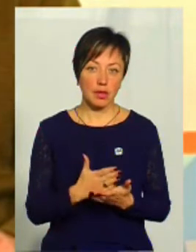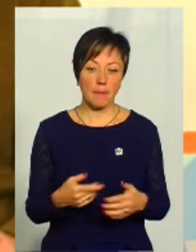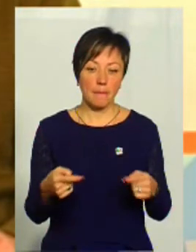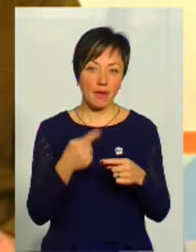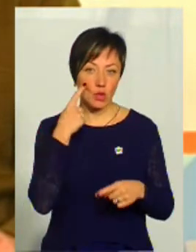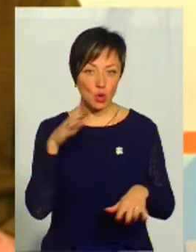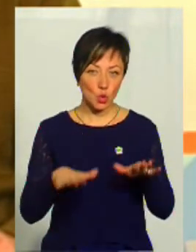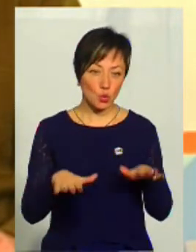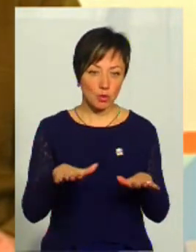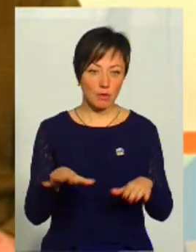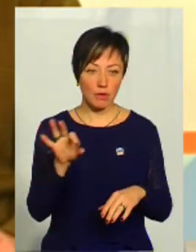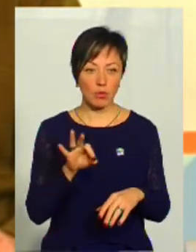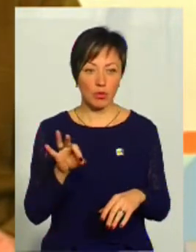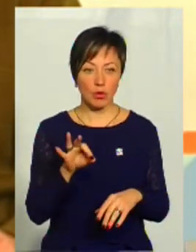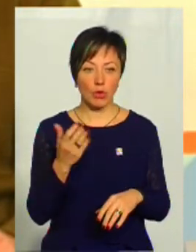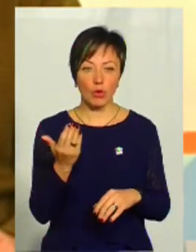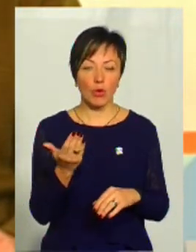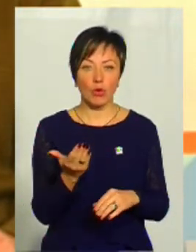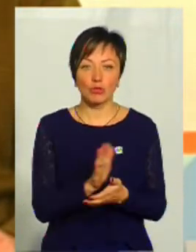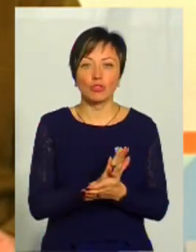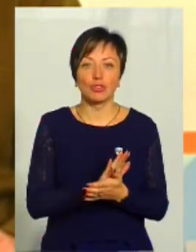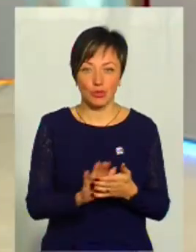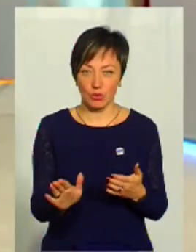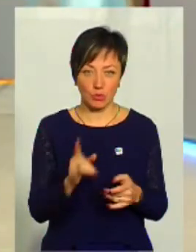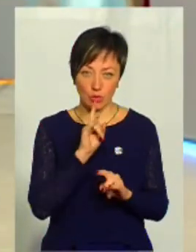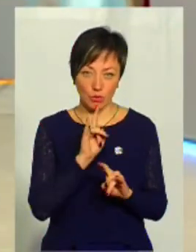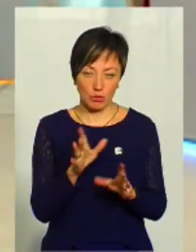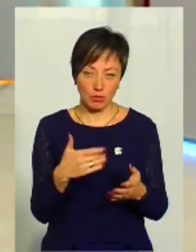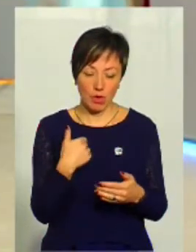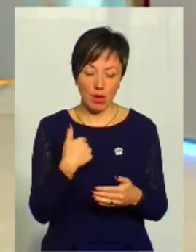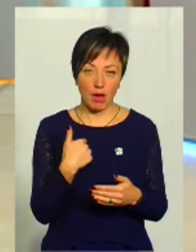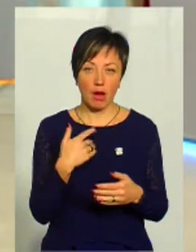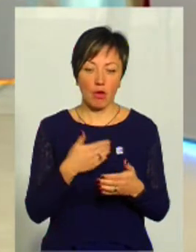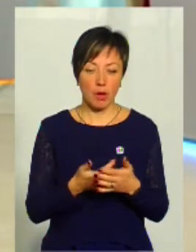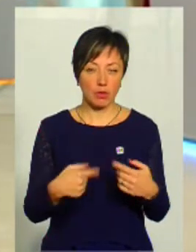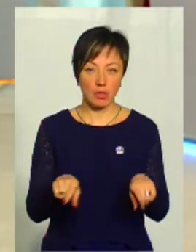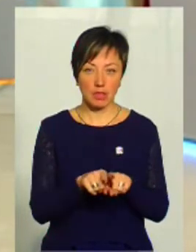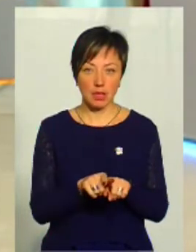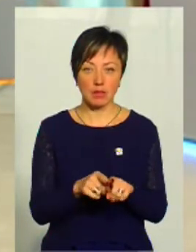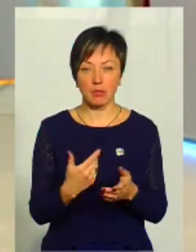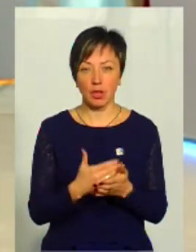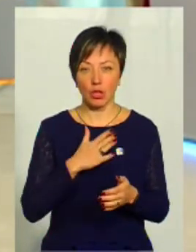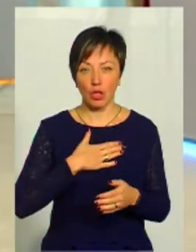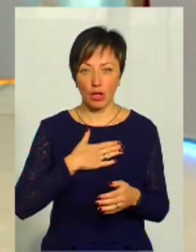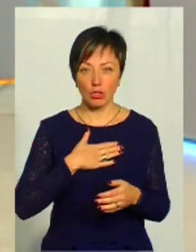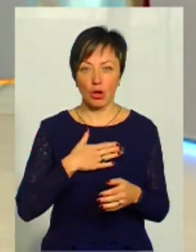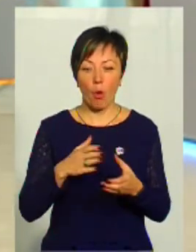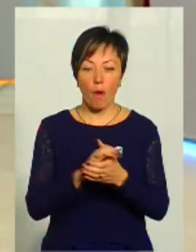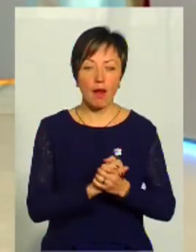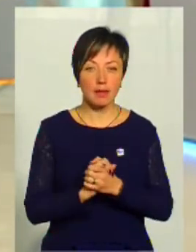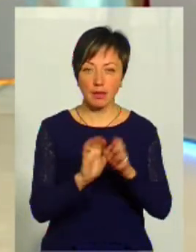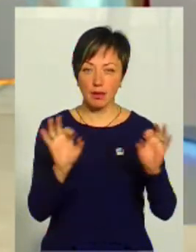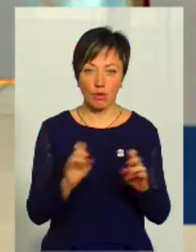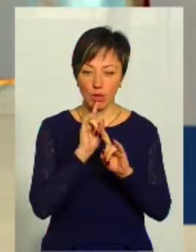є певні сумніви щодо його кристалевості, ми не будемо… Ну, моя громадська організація, і, наприклад, наша коаліція,